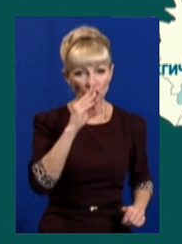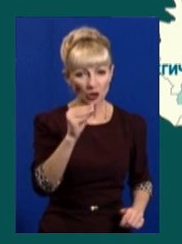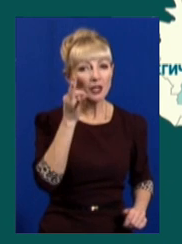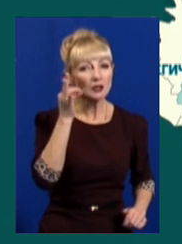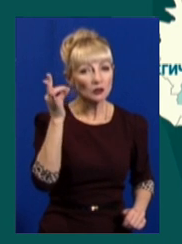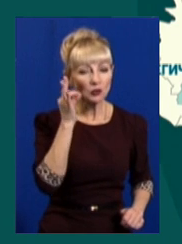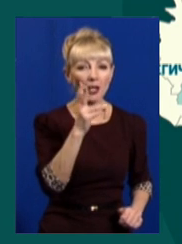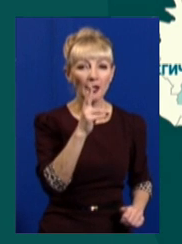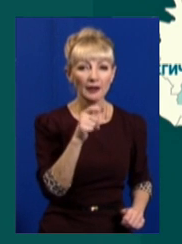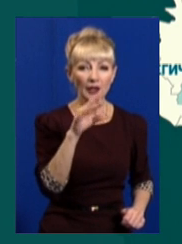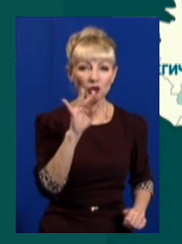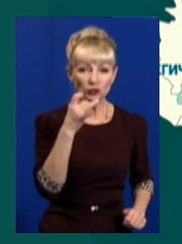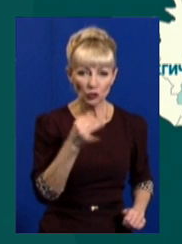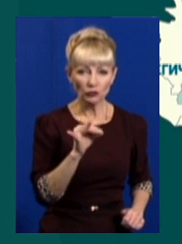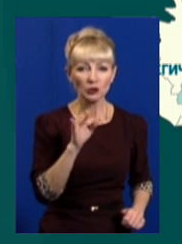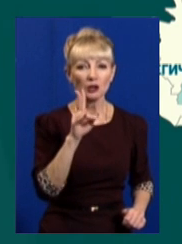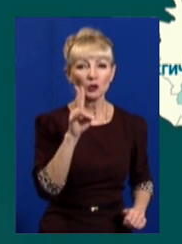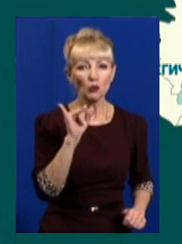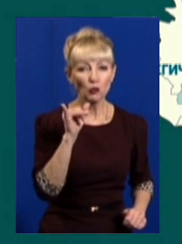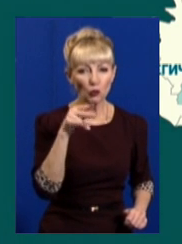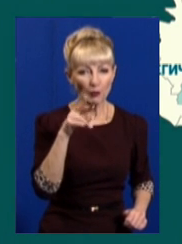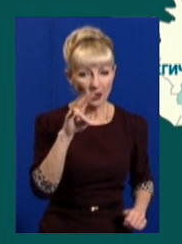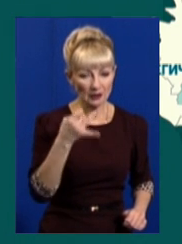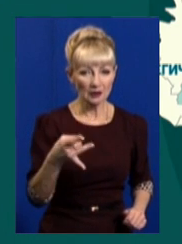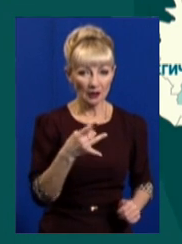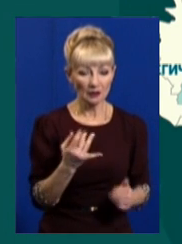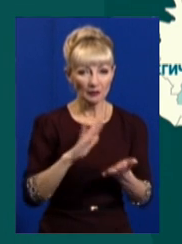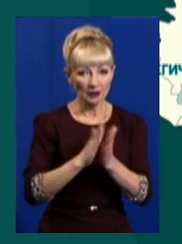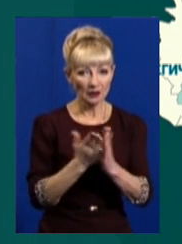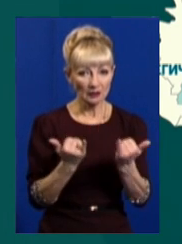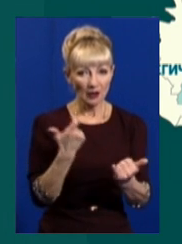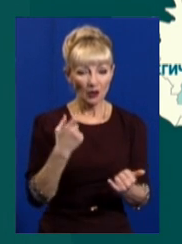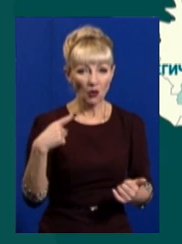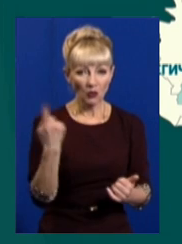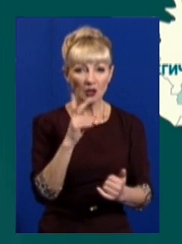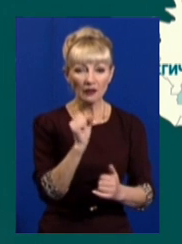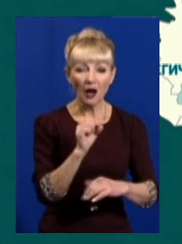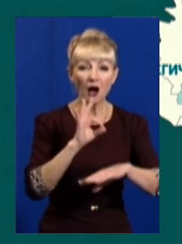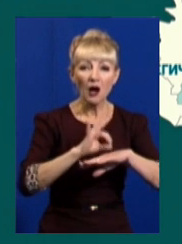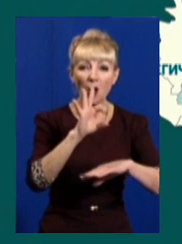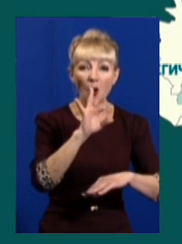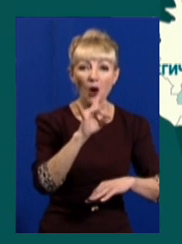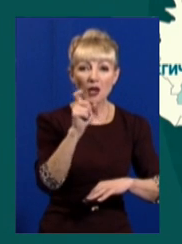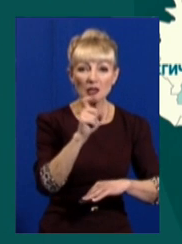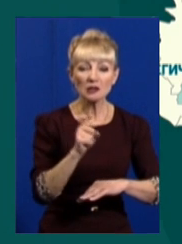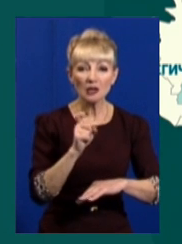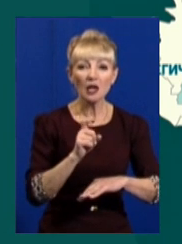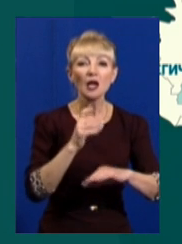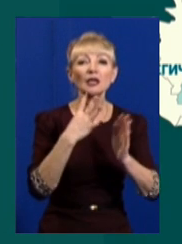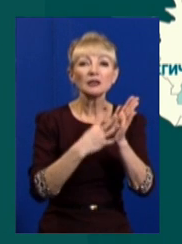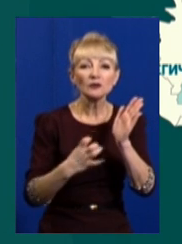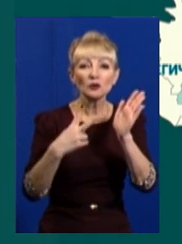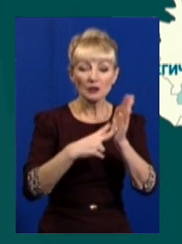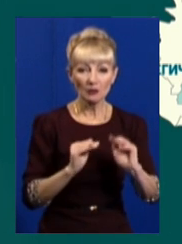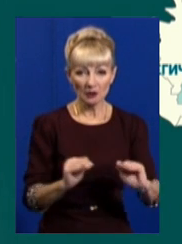Ізюмського, Кигичівського та Куп'янського районів. Станом на сьогодні у Харківській області на гострі респіраторні вірусні інфекції хворіють 907